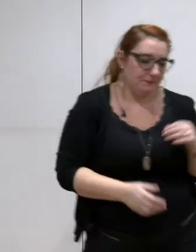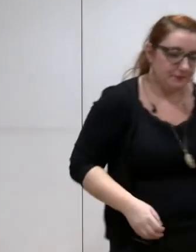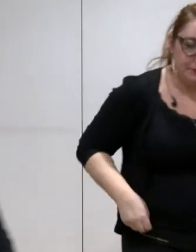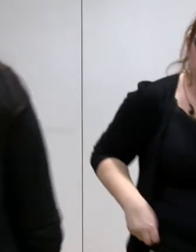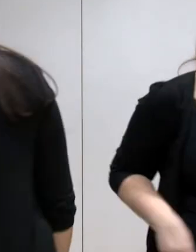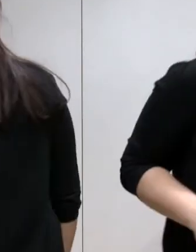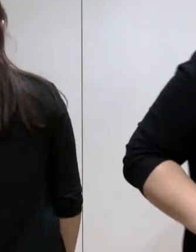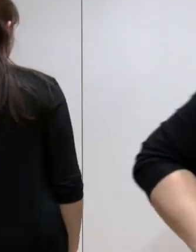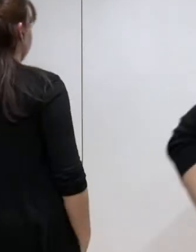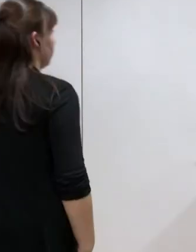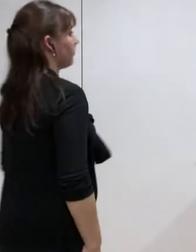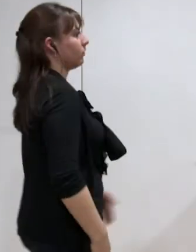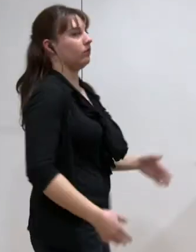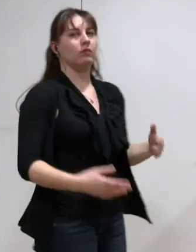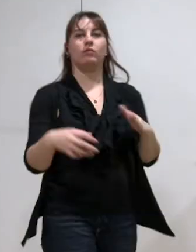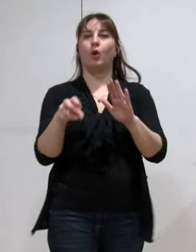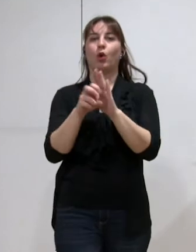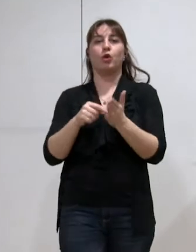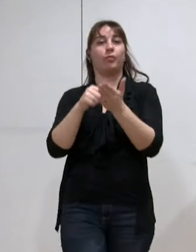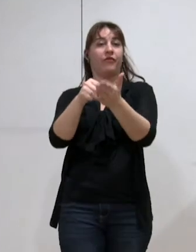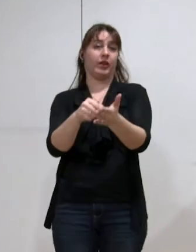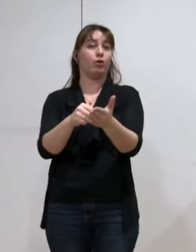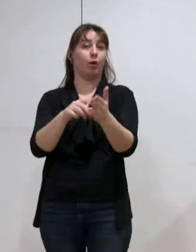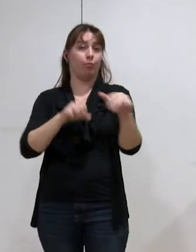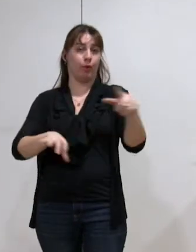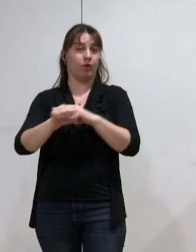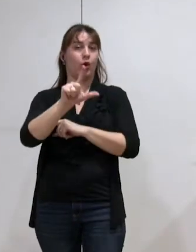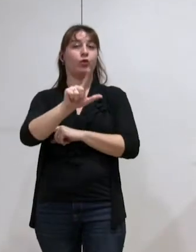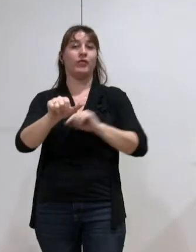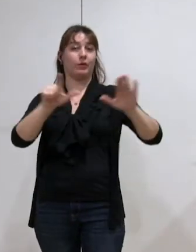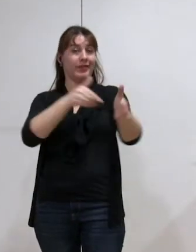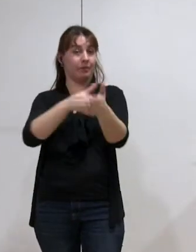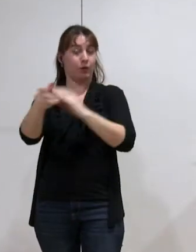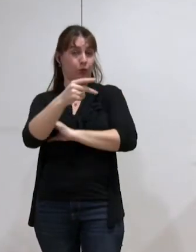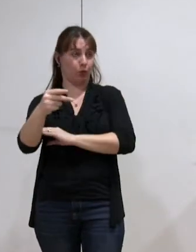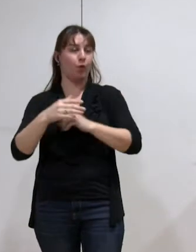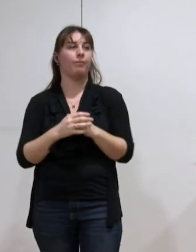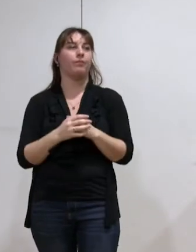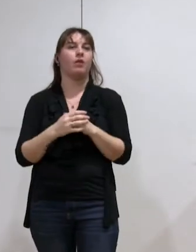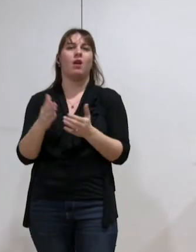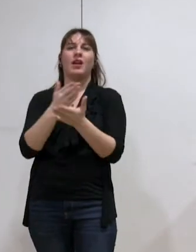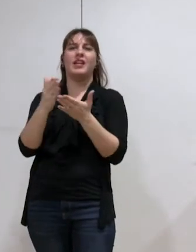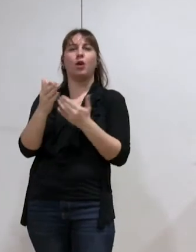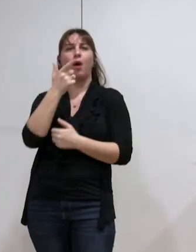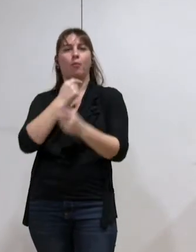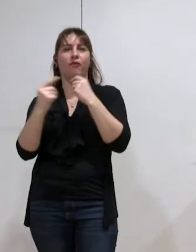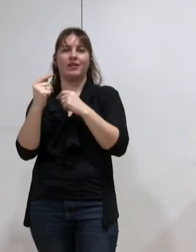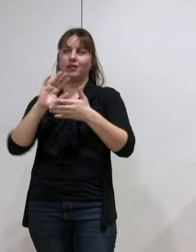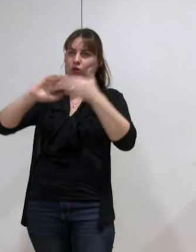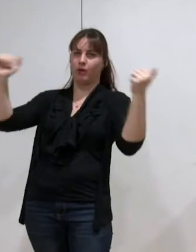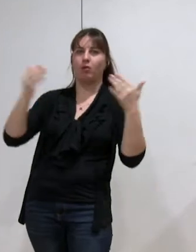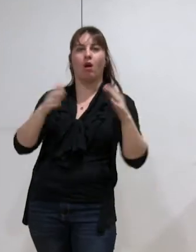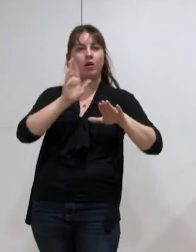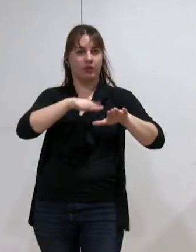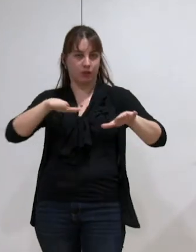Grenoble, une dette récupérable de 2,7 millions d'euros. Les emprunts identifiés, facilement transférables, ça a été le stationnement, l'eau,